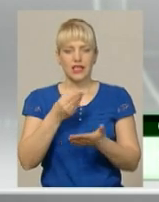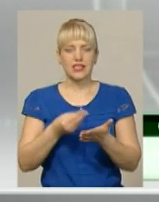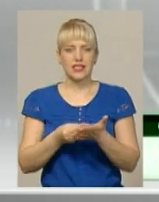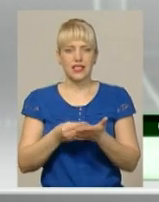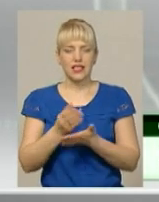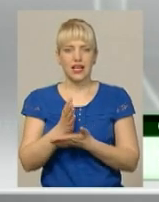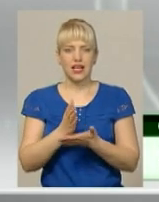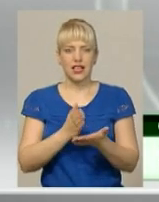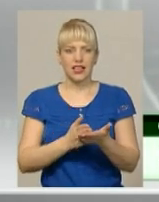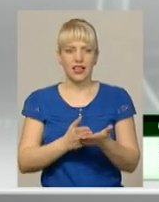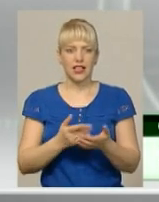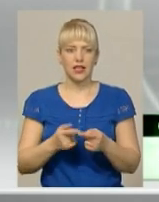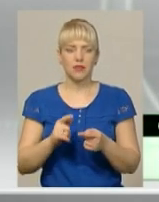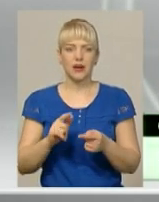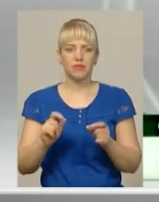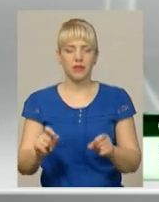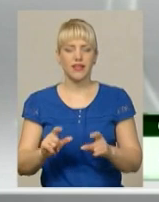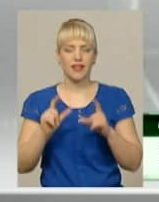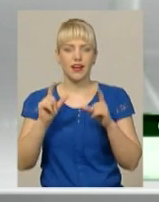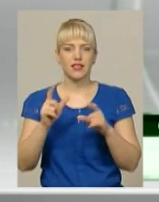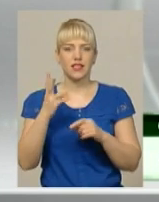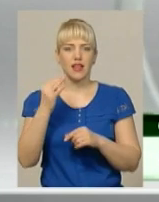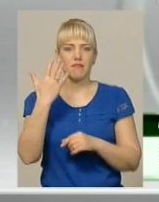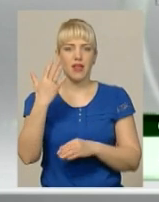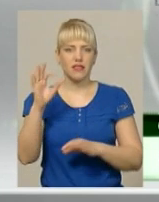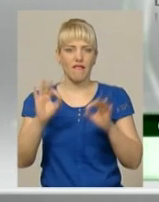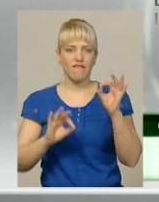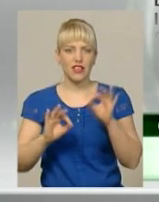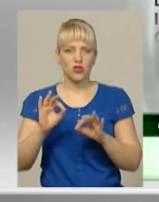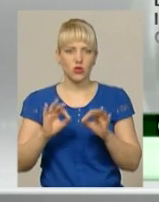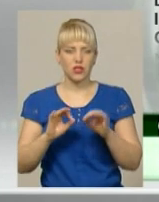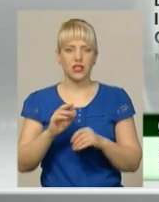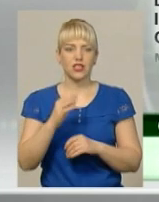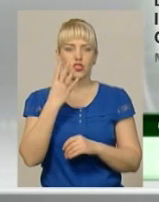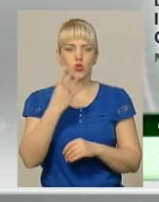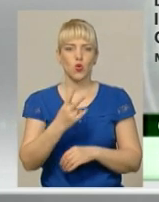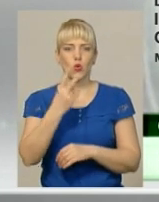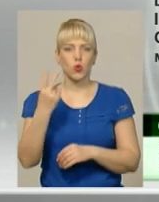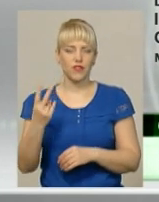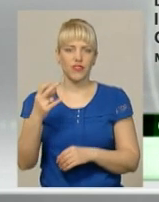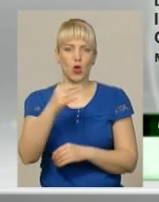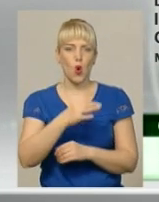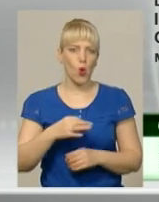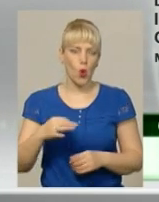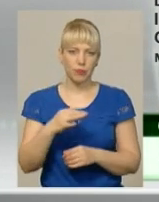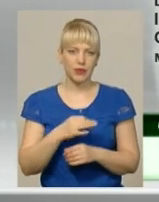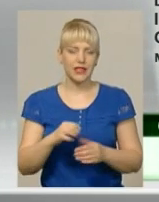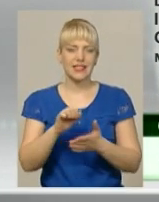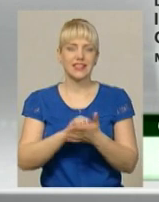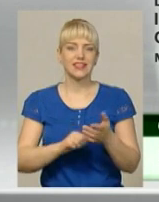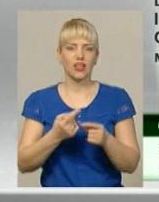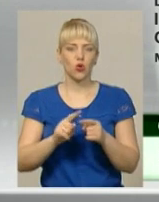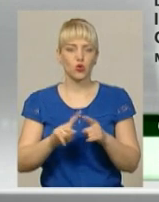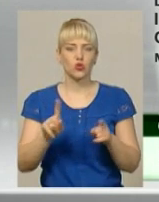Хмельницькому хлібзаводі піднялася на 5 відсотків або на 42 копійки. Із-за того, що з 1